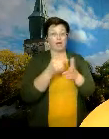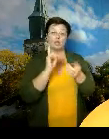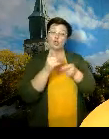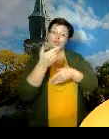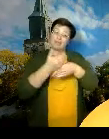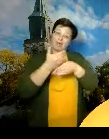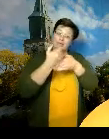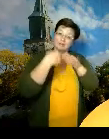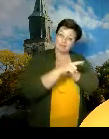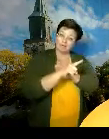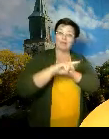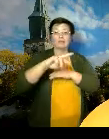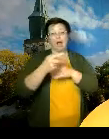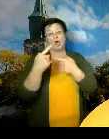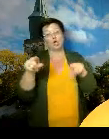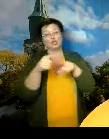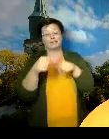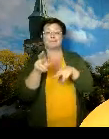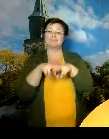konsertteihin.